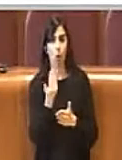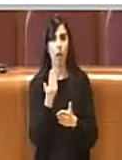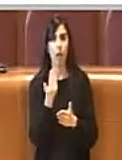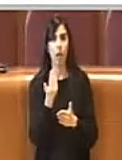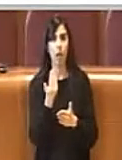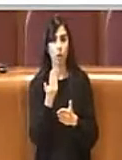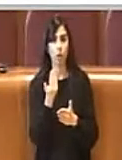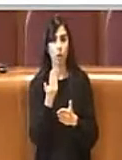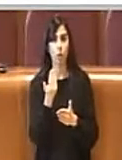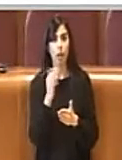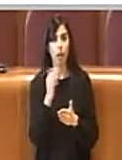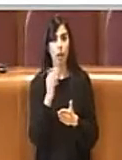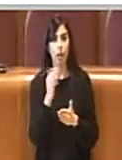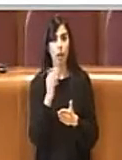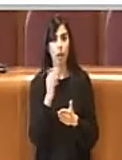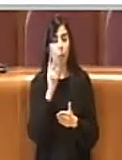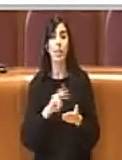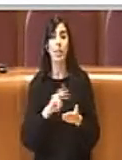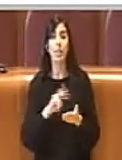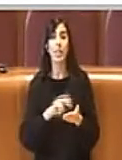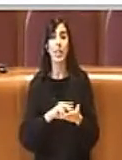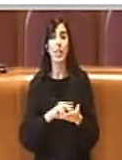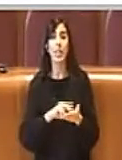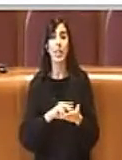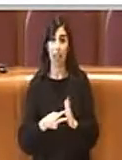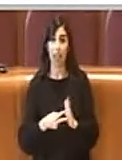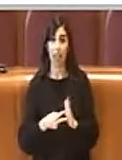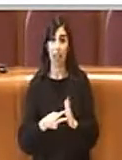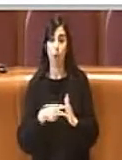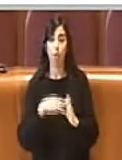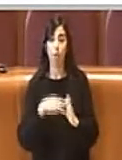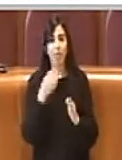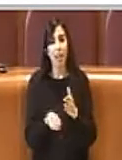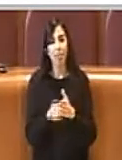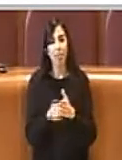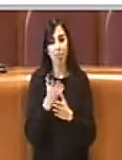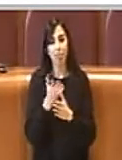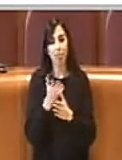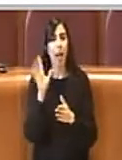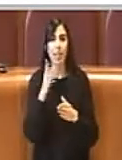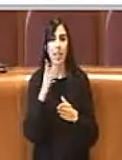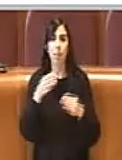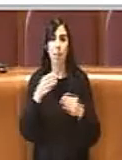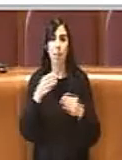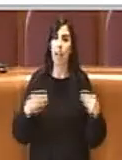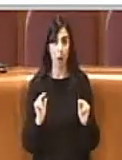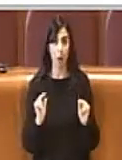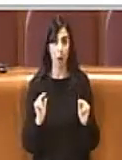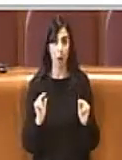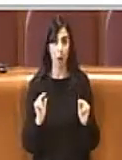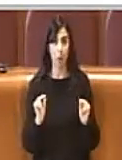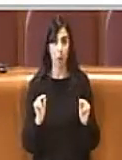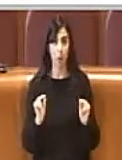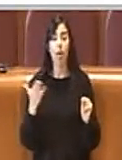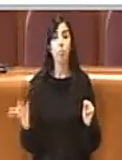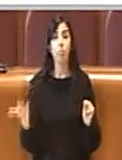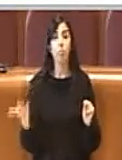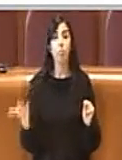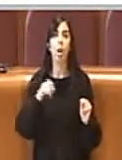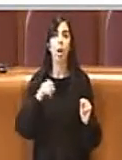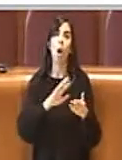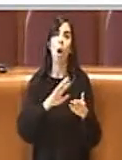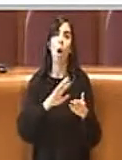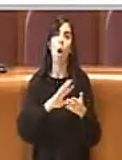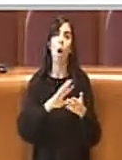ehm tecnologico quindi alla realizzazione ad esempio di una nuova piattaforma l'organizzazione deve